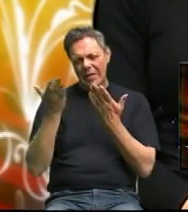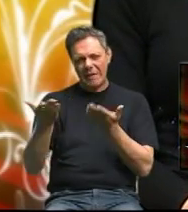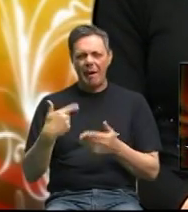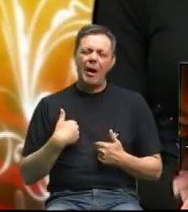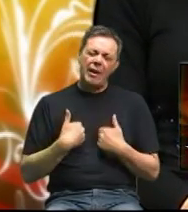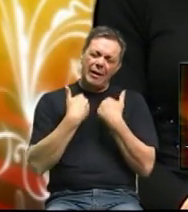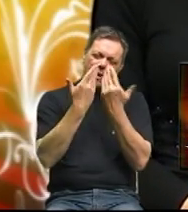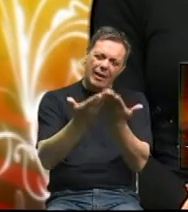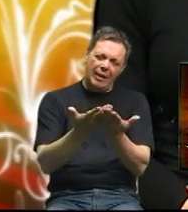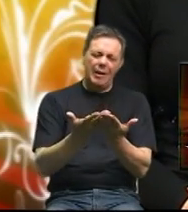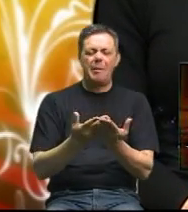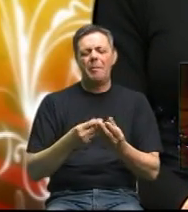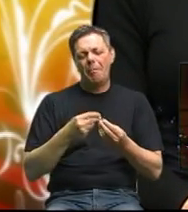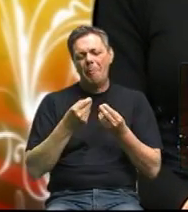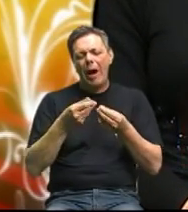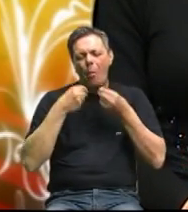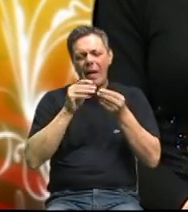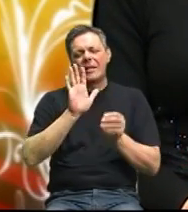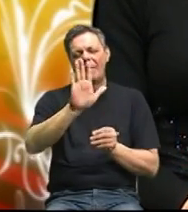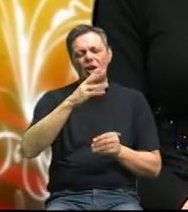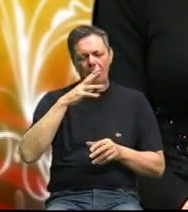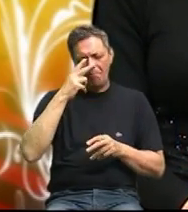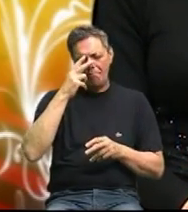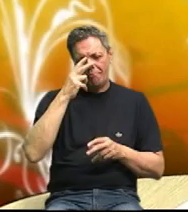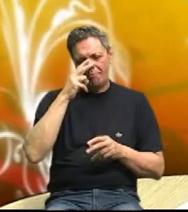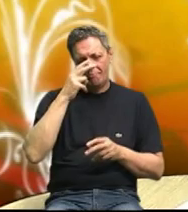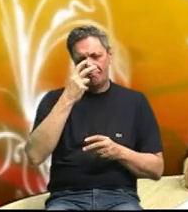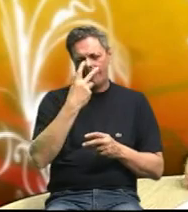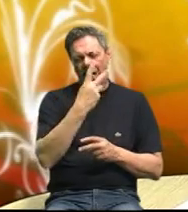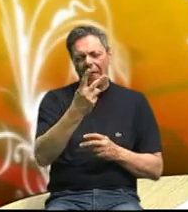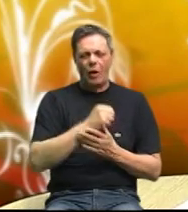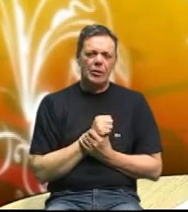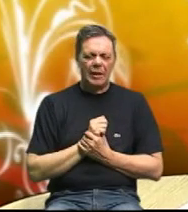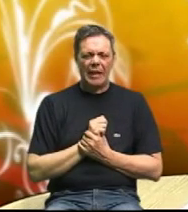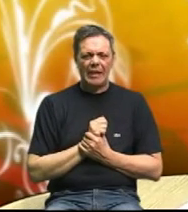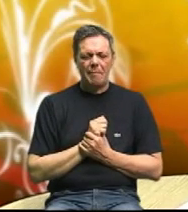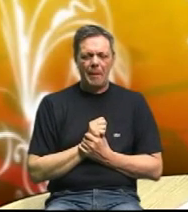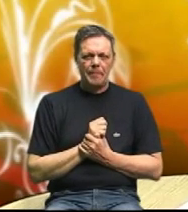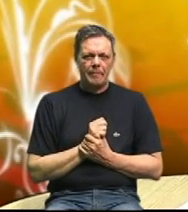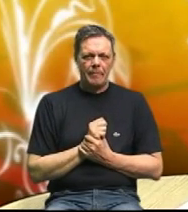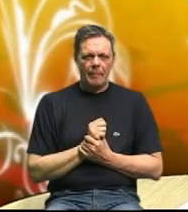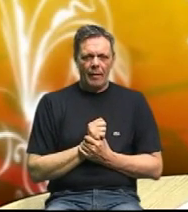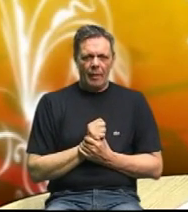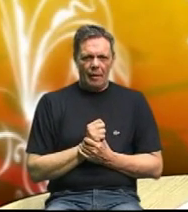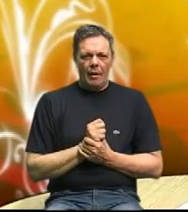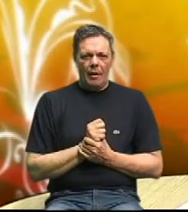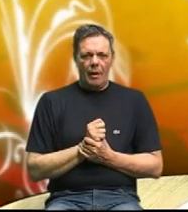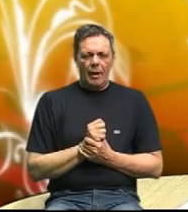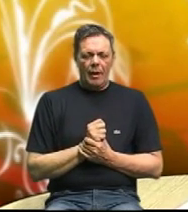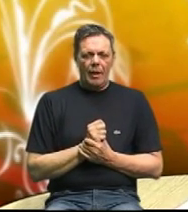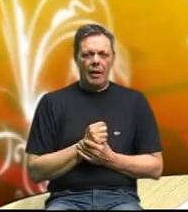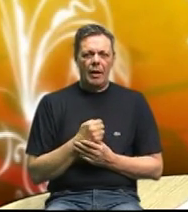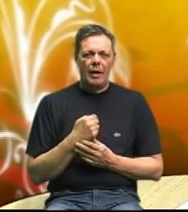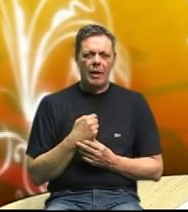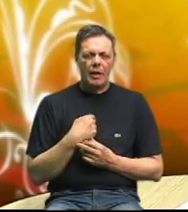gledateljim malo nešto objasniti i pomoć možda da još lakše riješe se svoje debljene suvišne